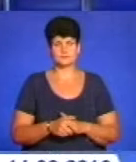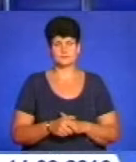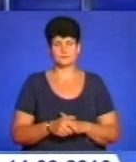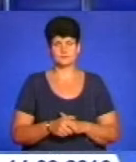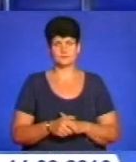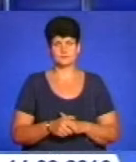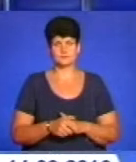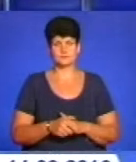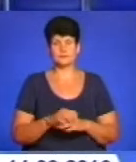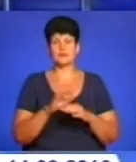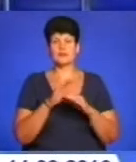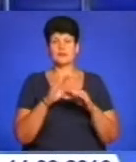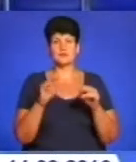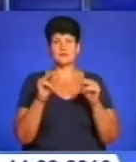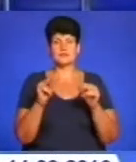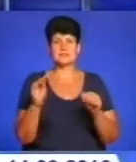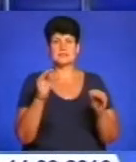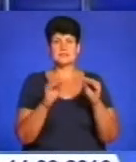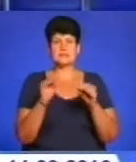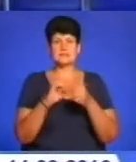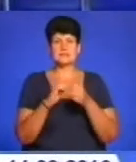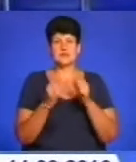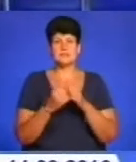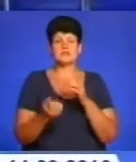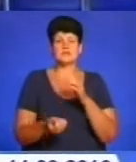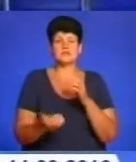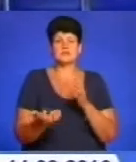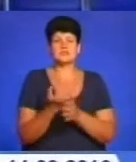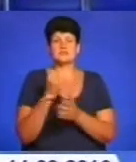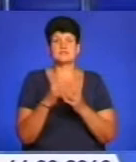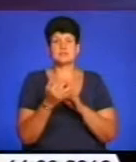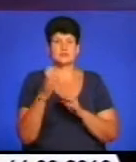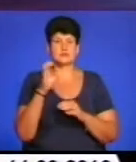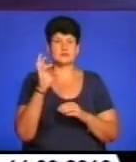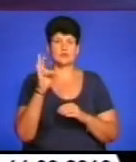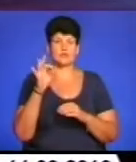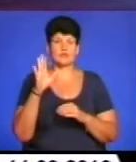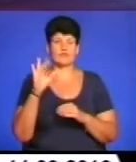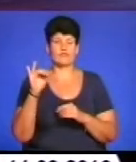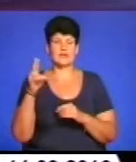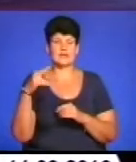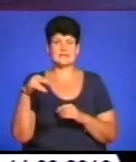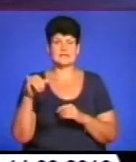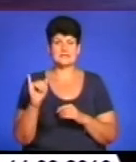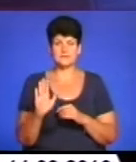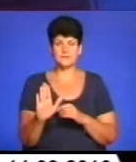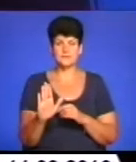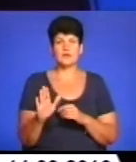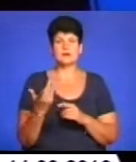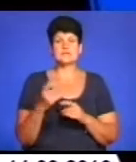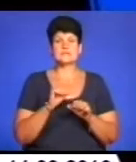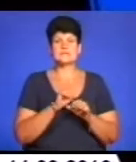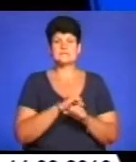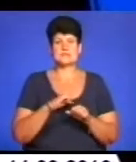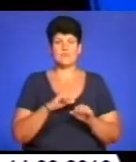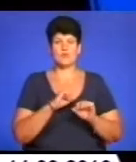Нелегальний склад каменю виявили в селі Сновидів Бучацького району. Вчора ввечері громадські активісти Автомайдану та Самооборони Майдану